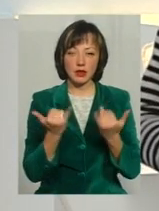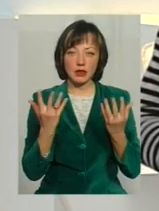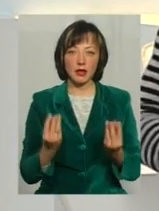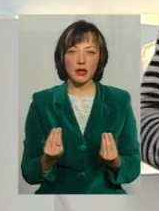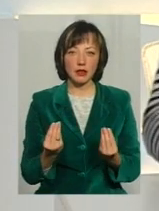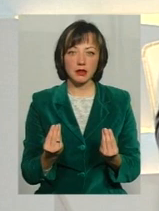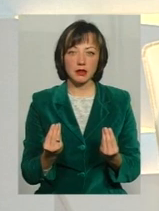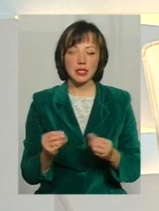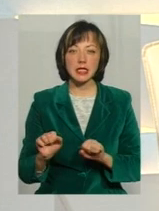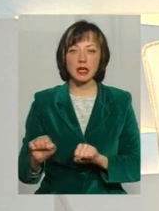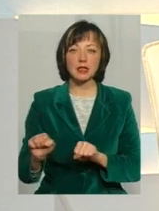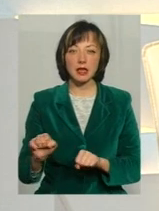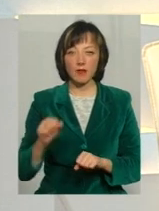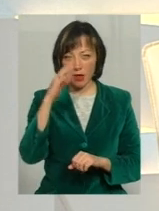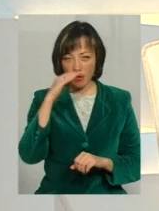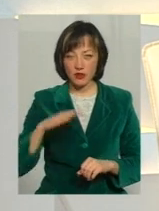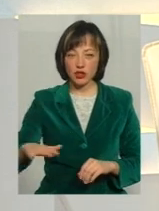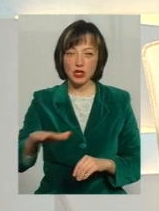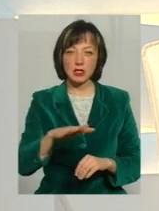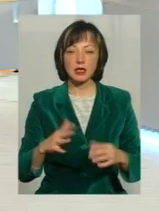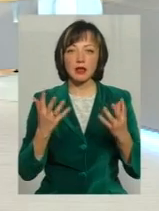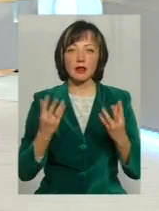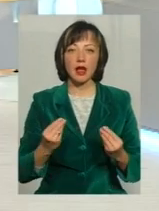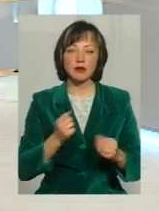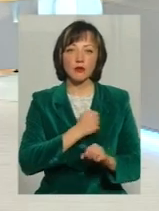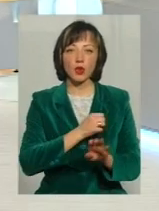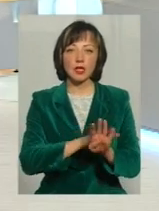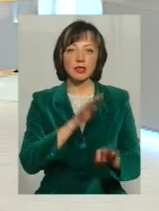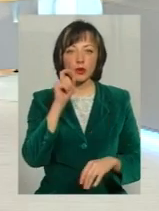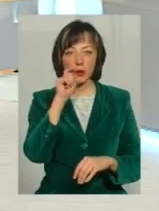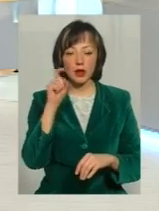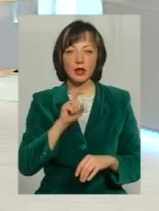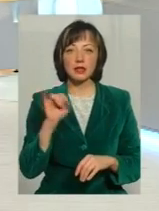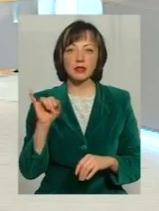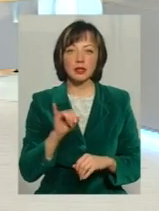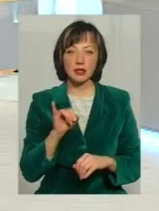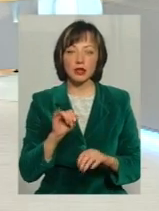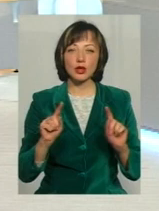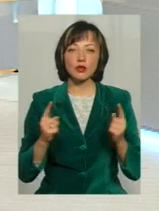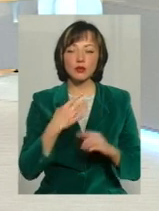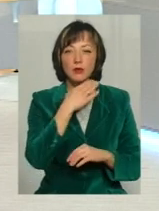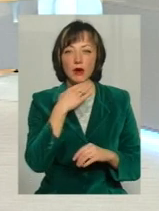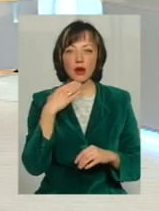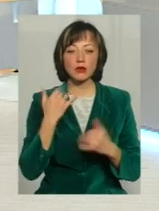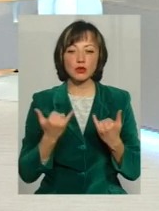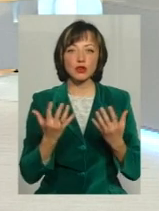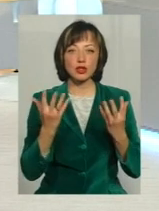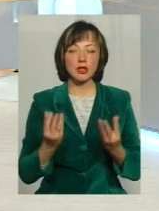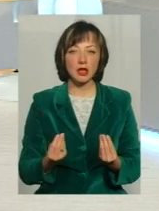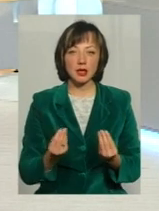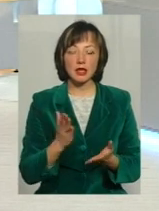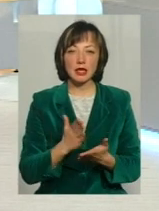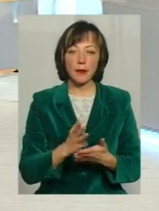захисників вітчизни День збройних сел України І дуже багато на сьогоднішній день